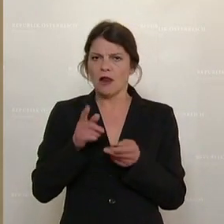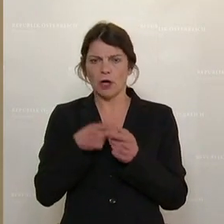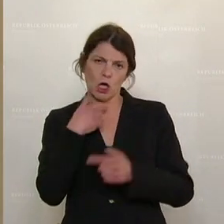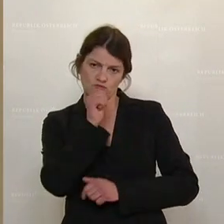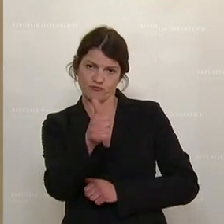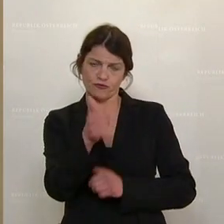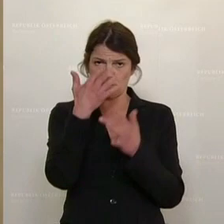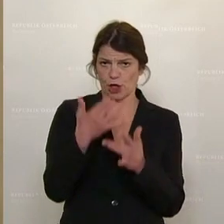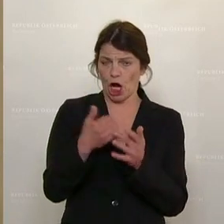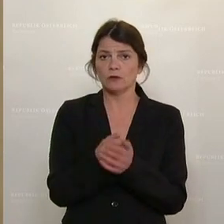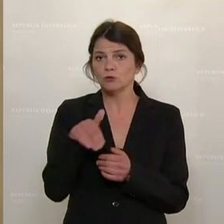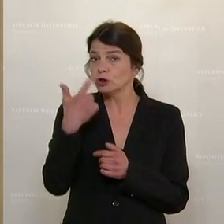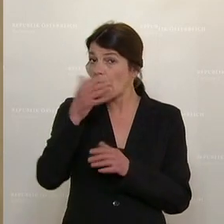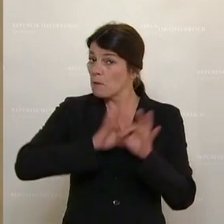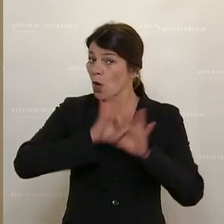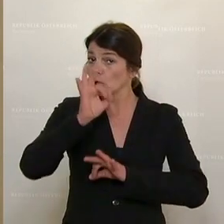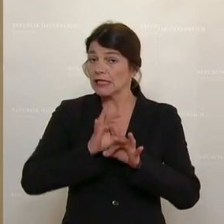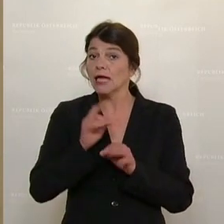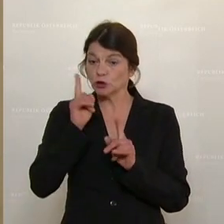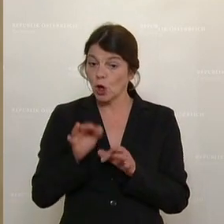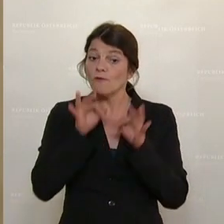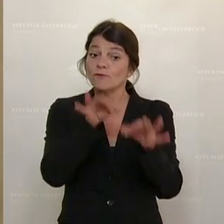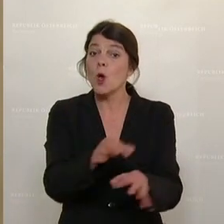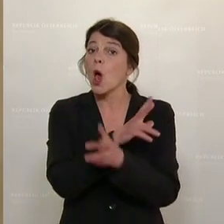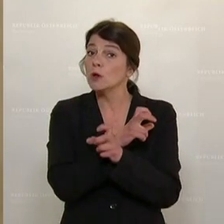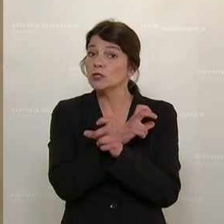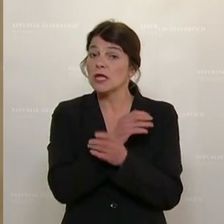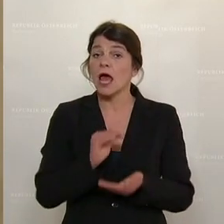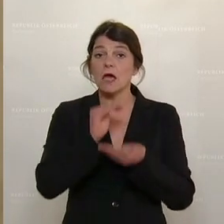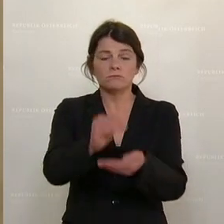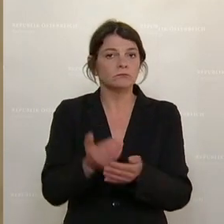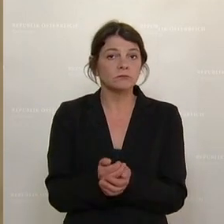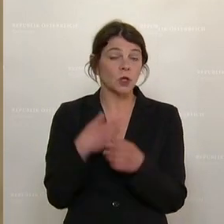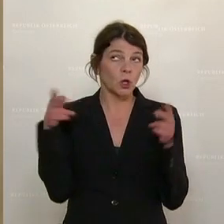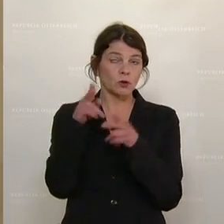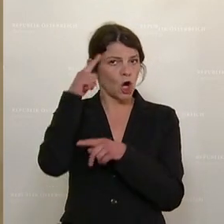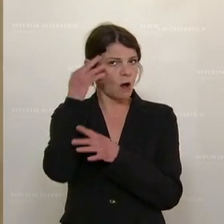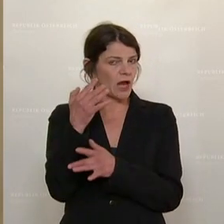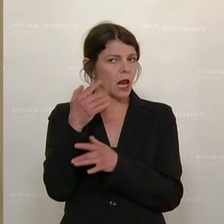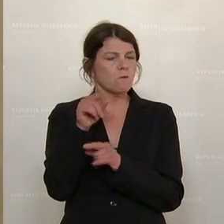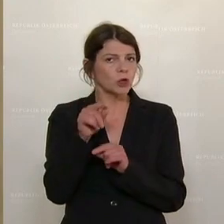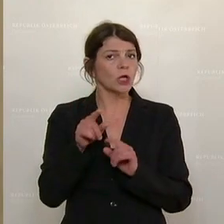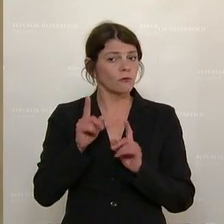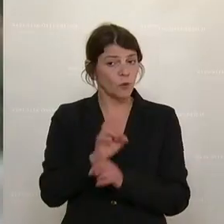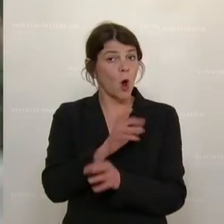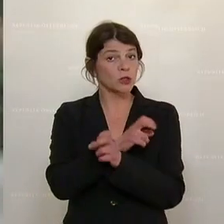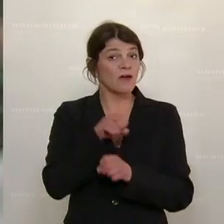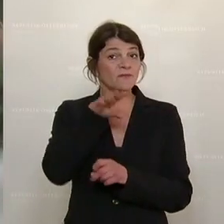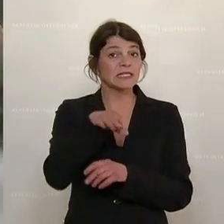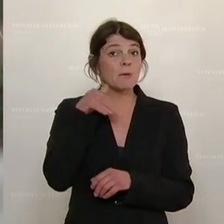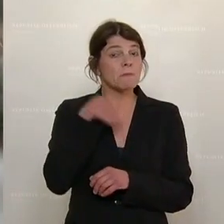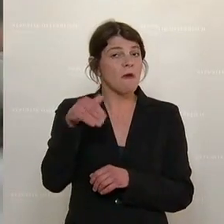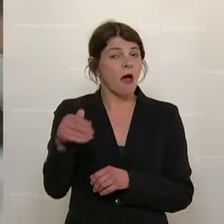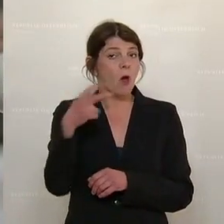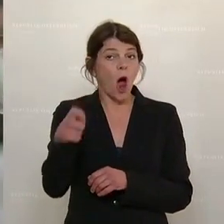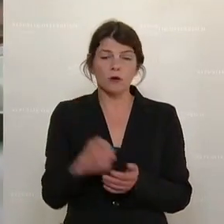ungefähr hernimmt, 2 Prozent zumindest für Österreich drinnen sein. Kurze Kopfrechnung, das sollten 14 Milliarden sein. Wir